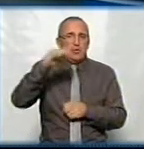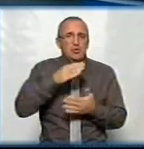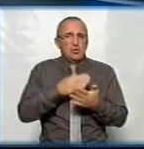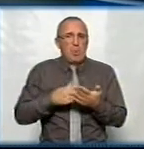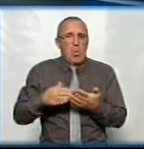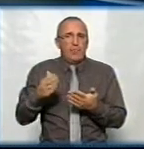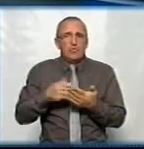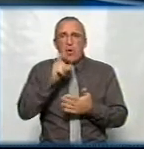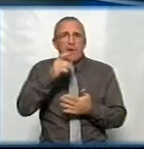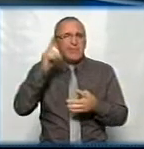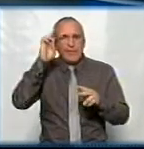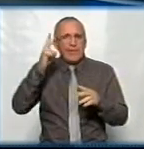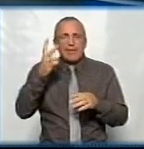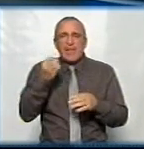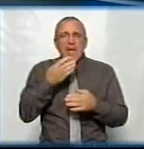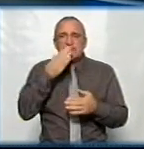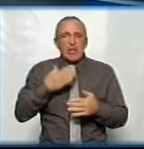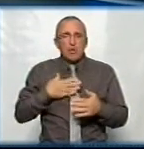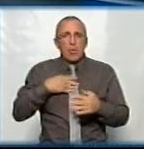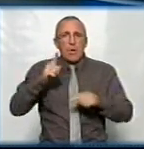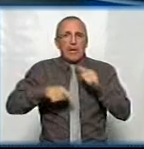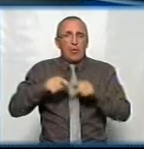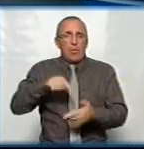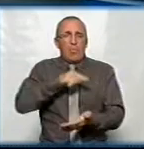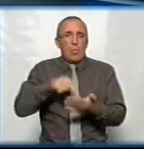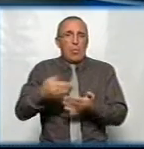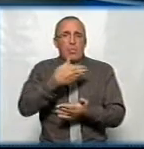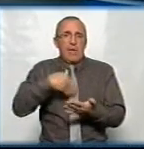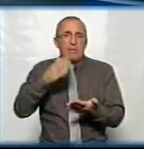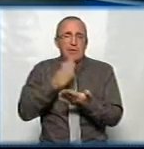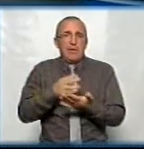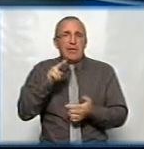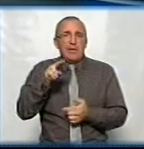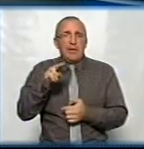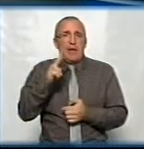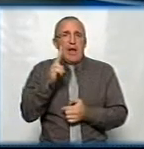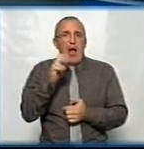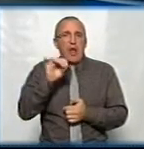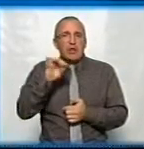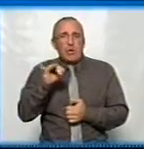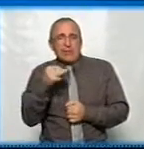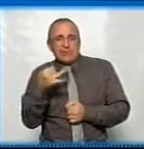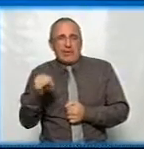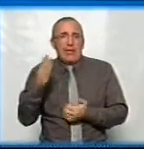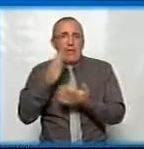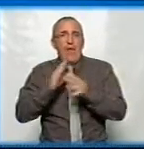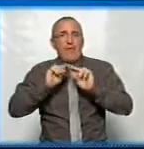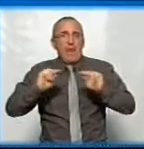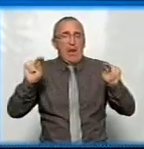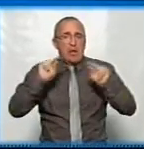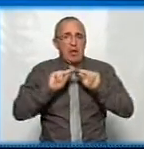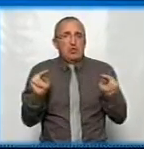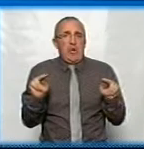людей не з нашого рідного міста, наприклад, у нас тут є Дмитро Каднічанський, який є викладачем,